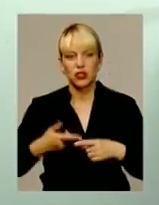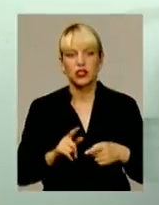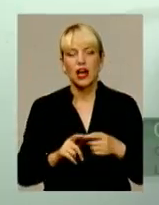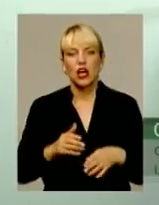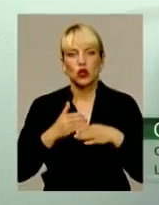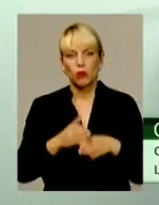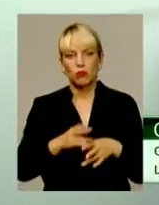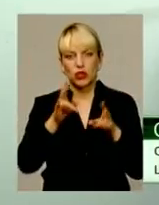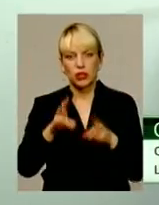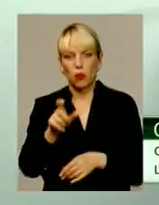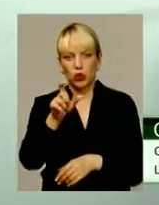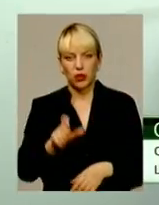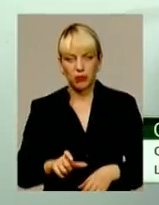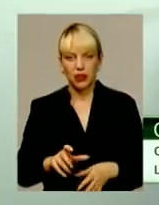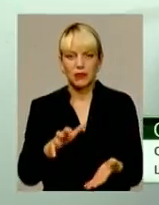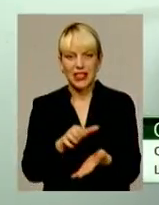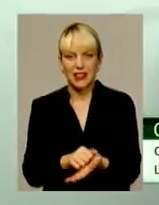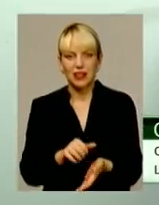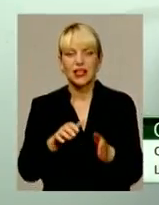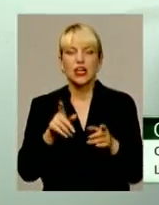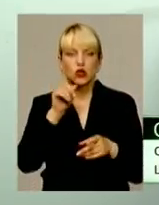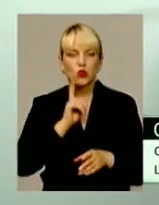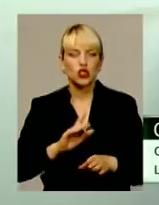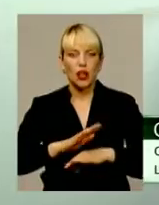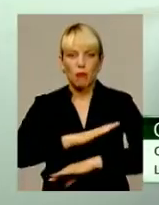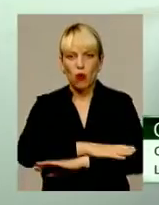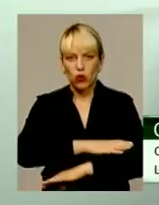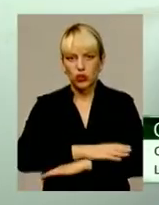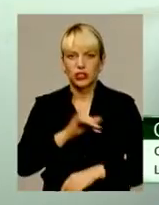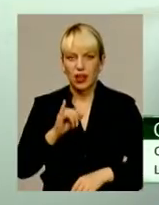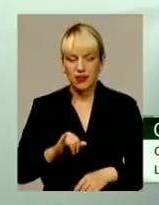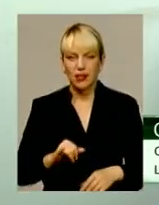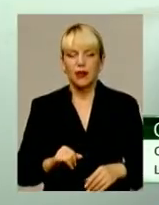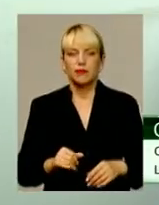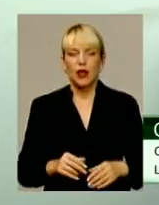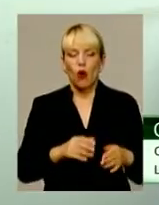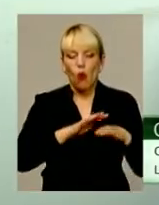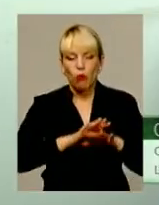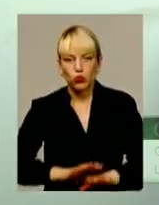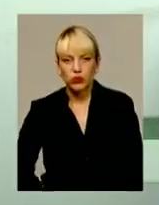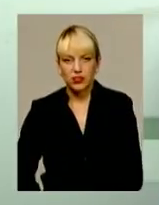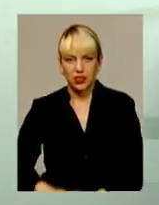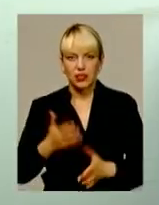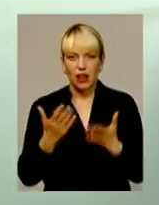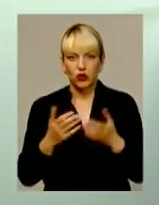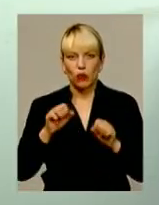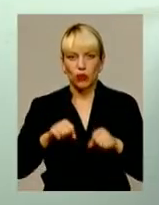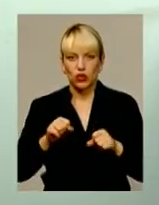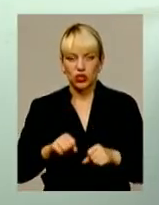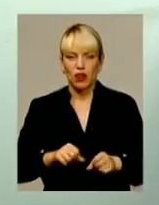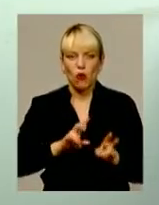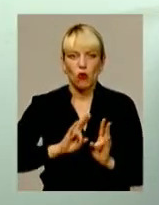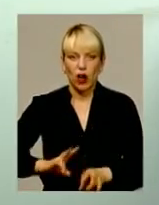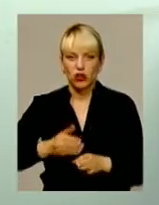потерпілому зайняти зручне положення і опустіть, якщо можливо, уражену